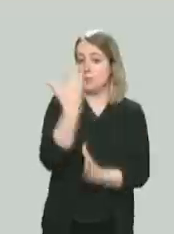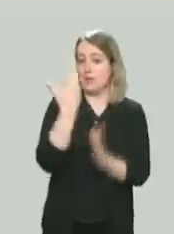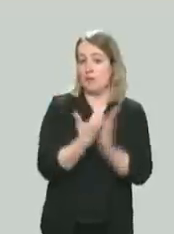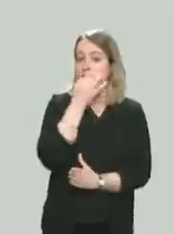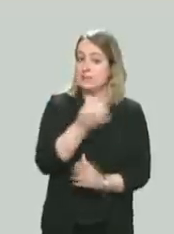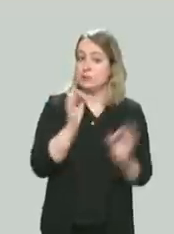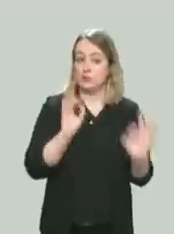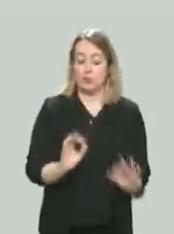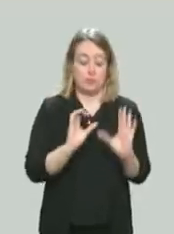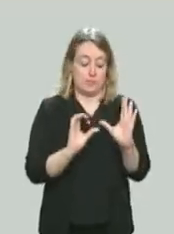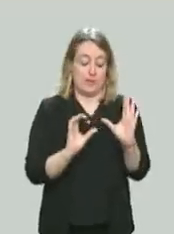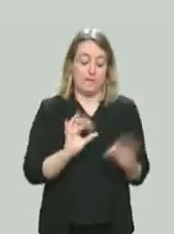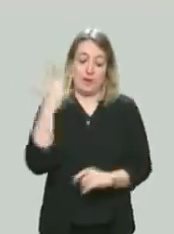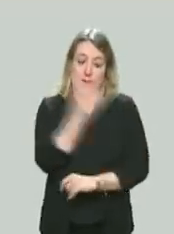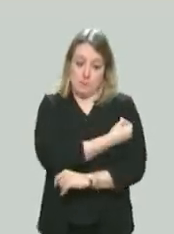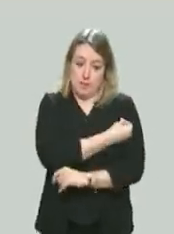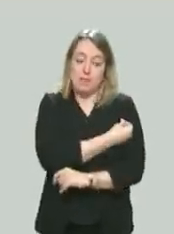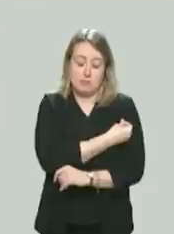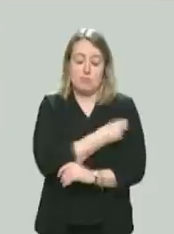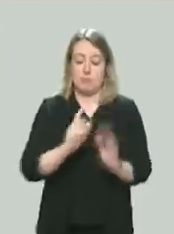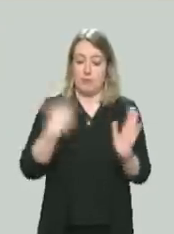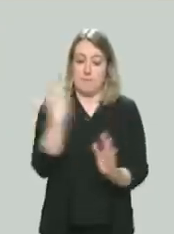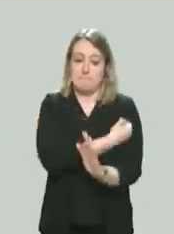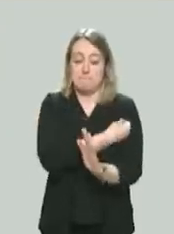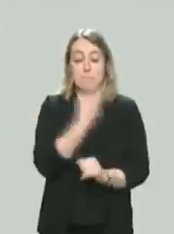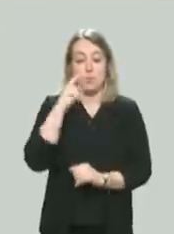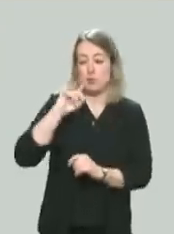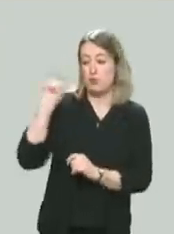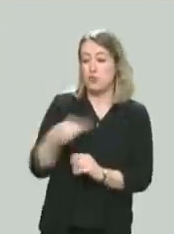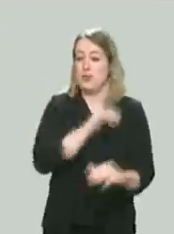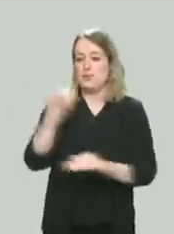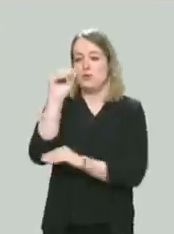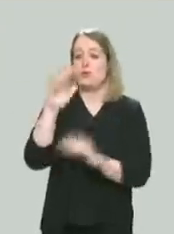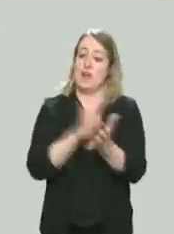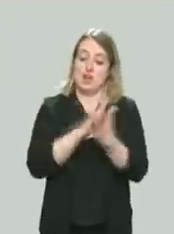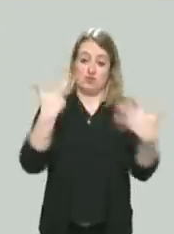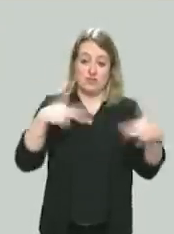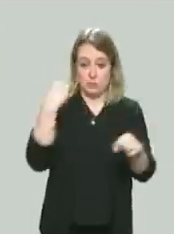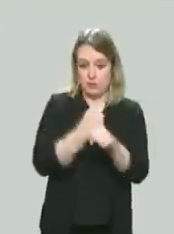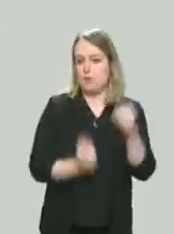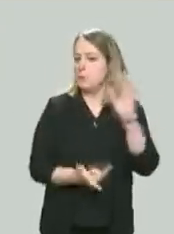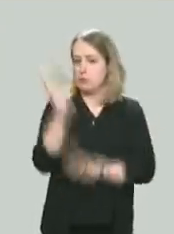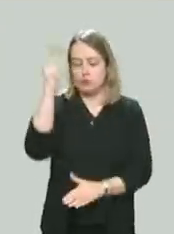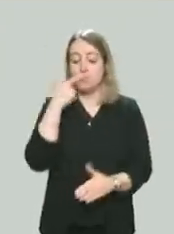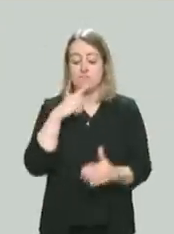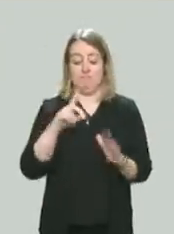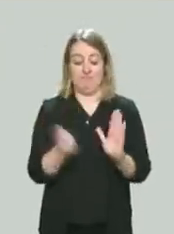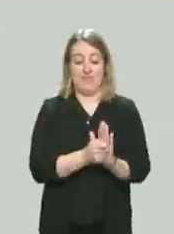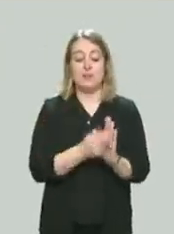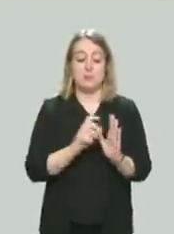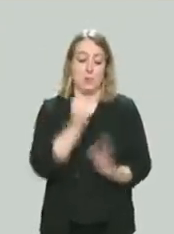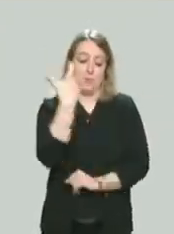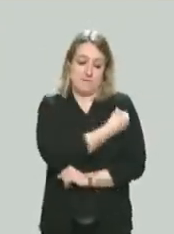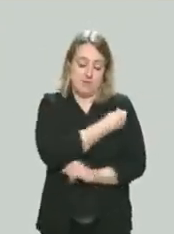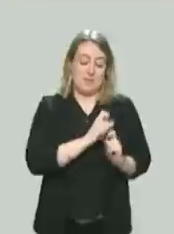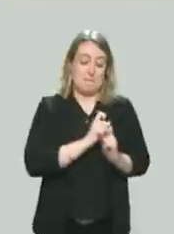Désormais, le rappel vaccinal sera ouvert à tous les adultes âgés de 18 ans et plus dès 5 mois après